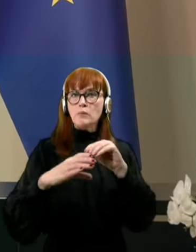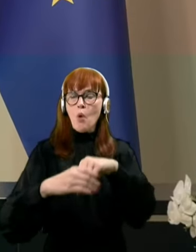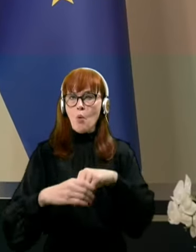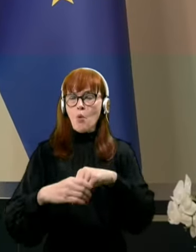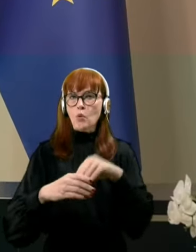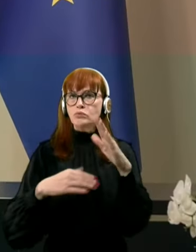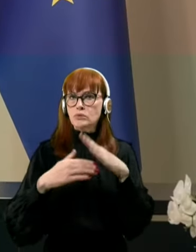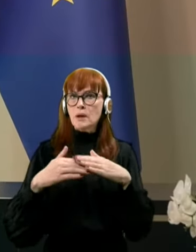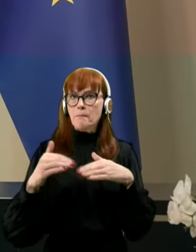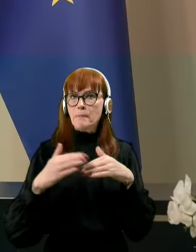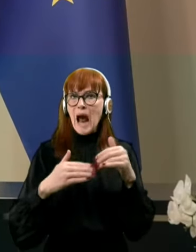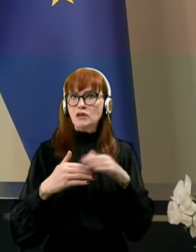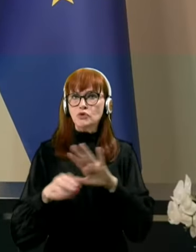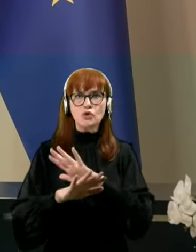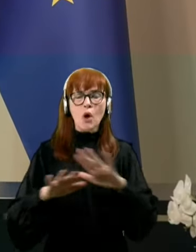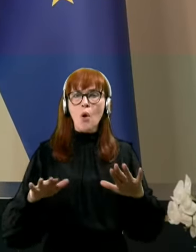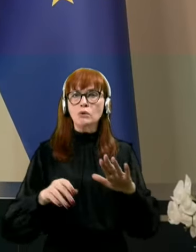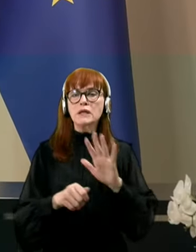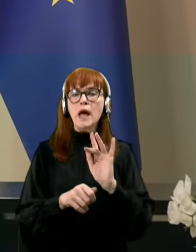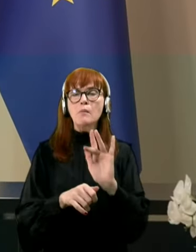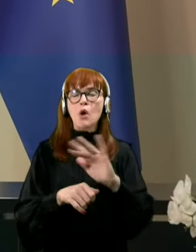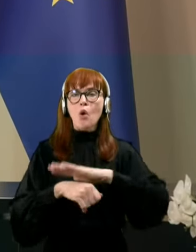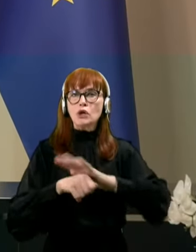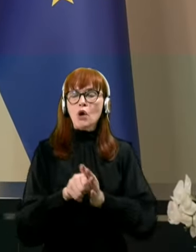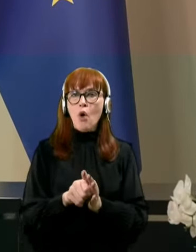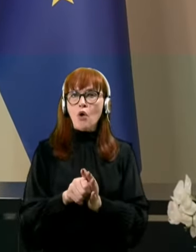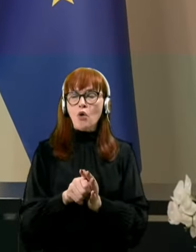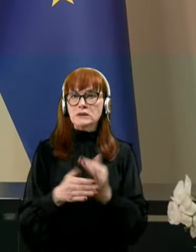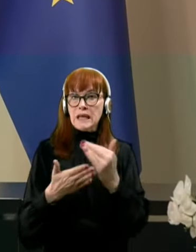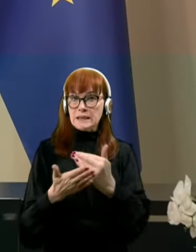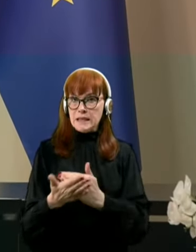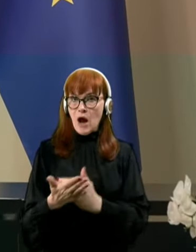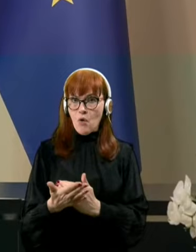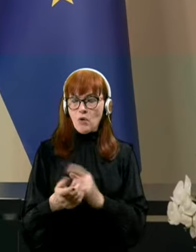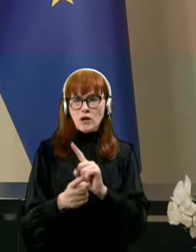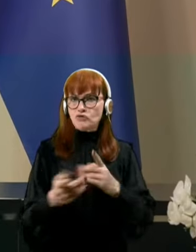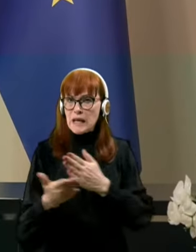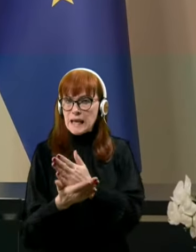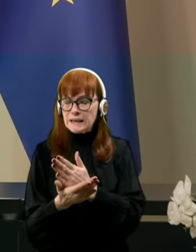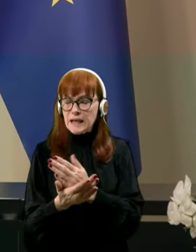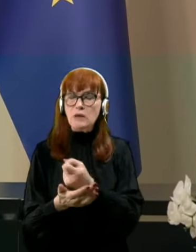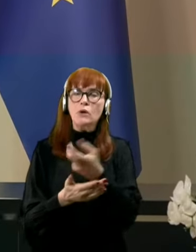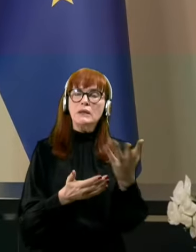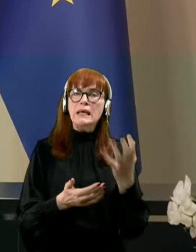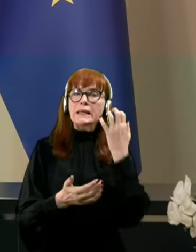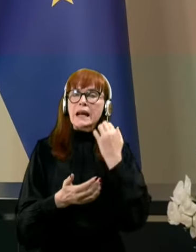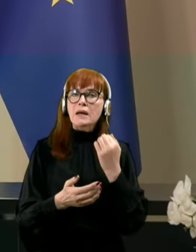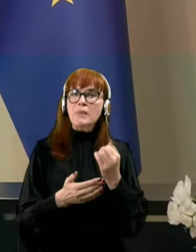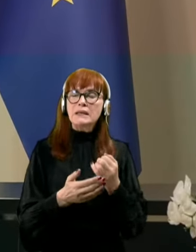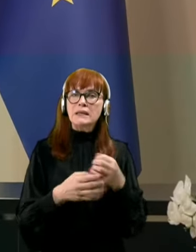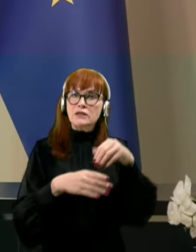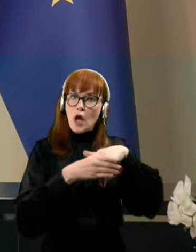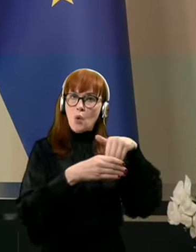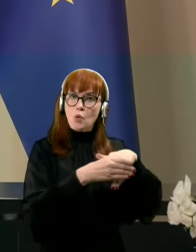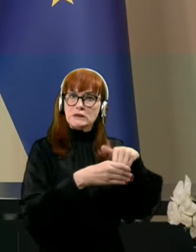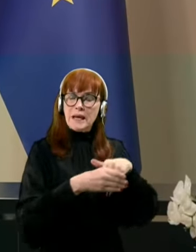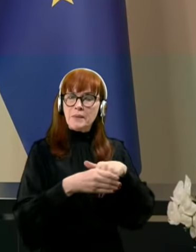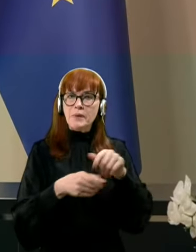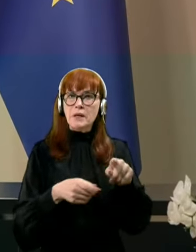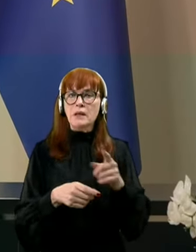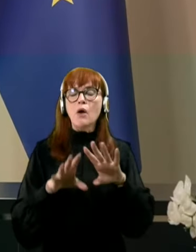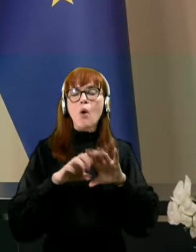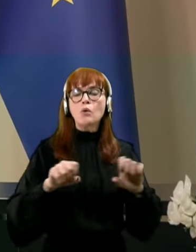praktično vse protikoronske zakone, če ne neposredno s nekaterimi kmetijskimi vsebinami, pa posredno kot upravičenje